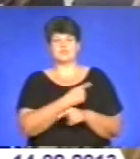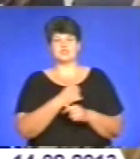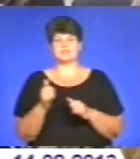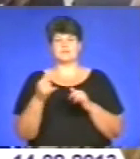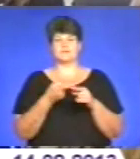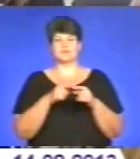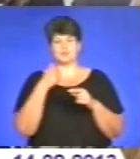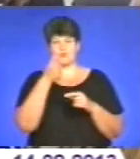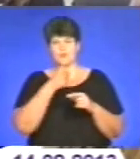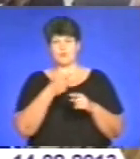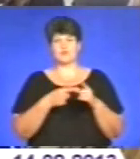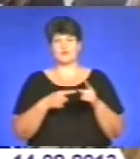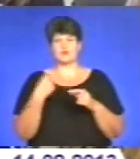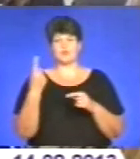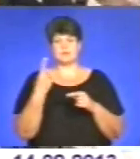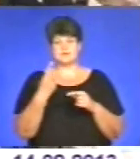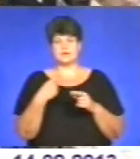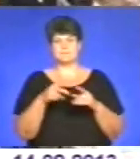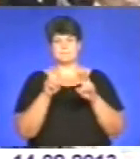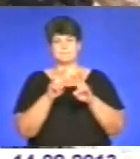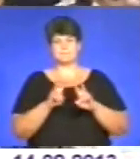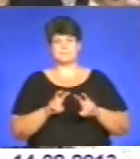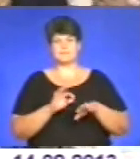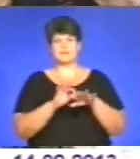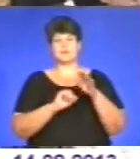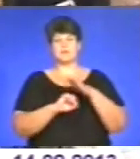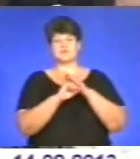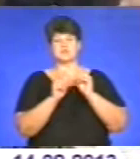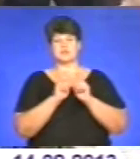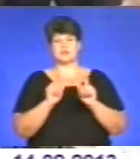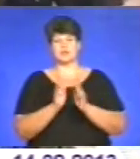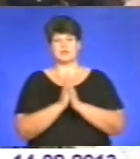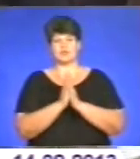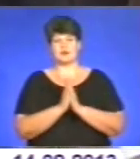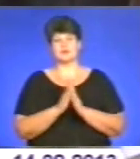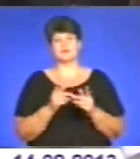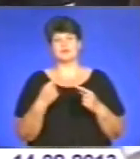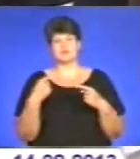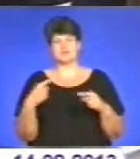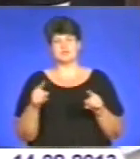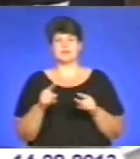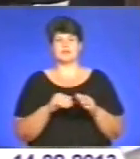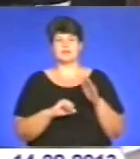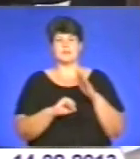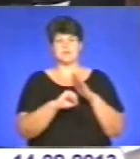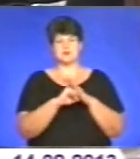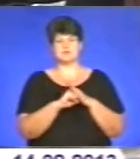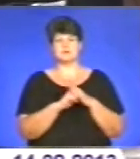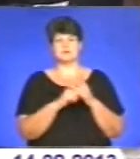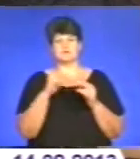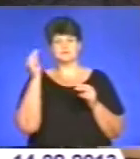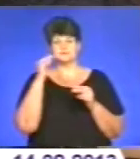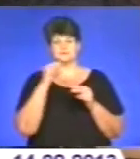року. У половині областей медогляди дітлахів проводитимуть на базі шкіл, на прохання батьків, в інших – на базі лікувально-профілактичних закладів.